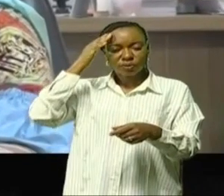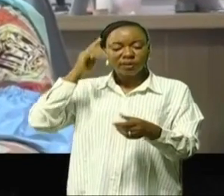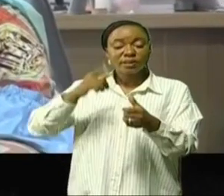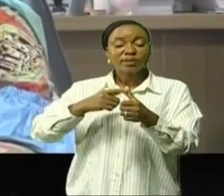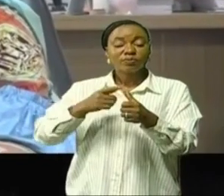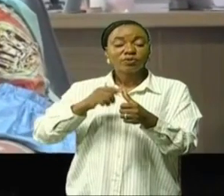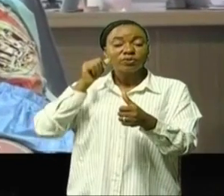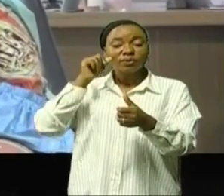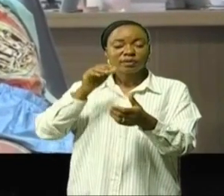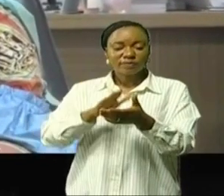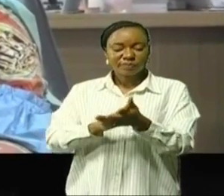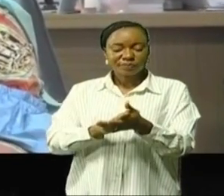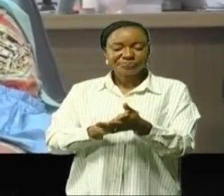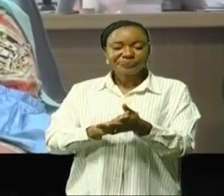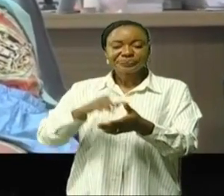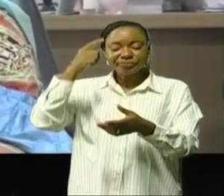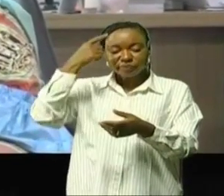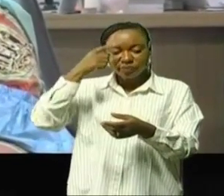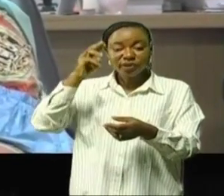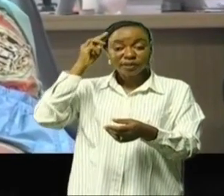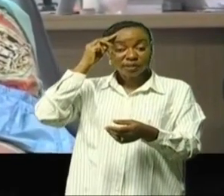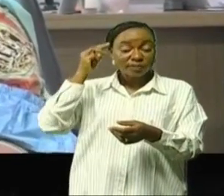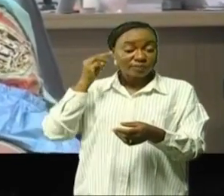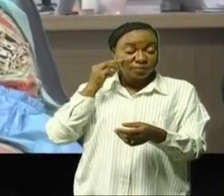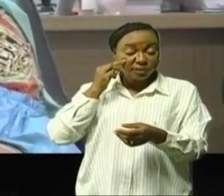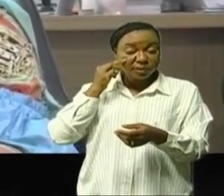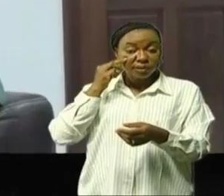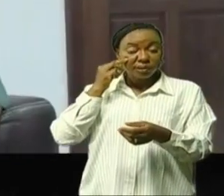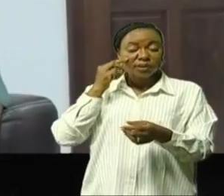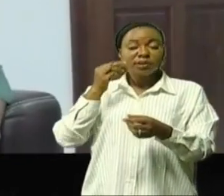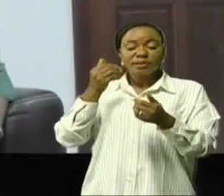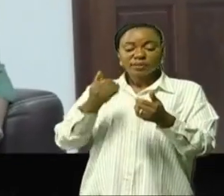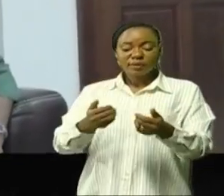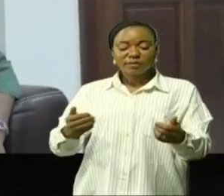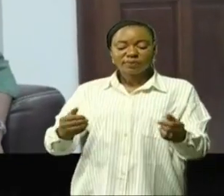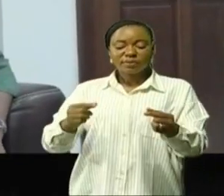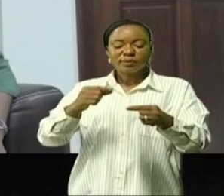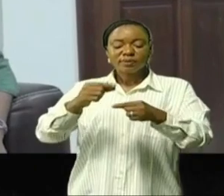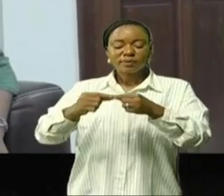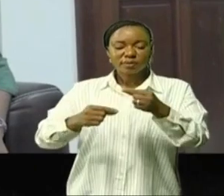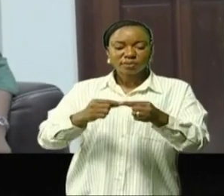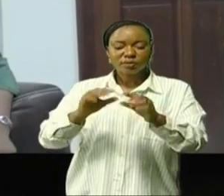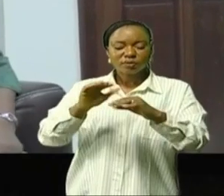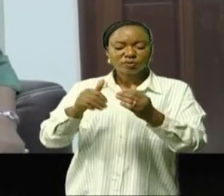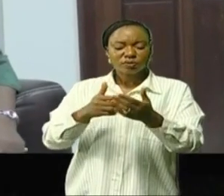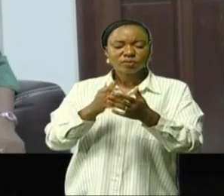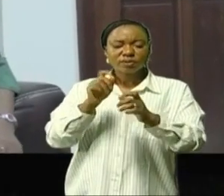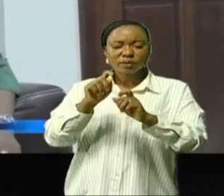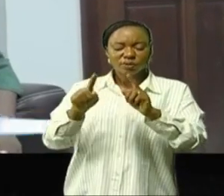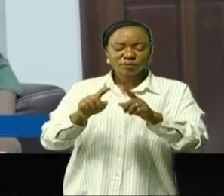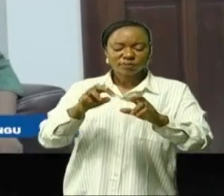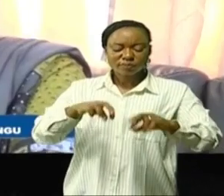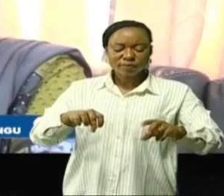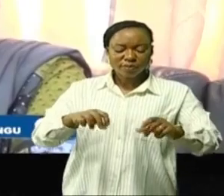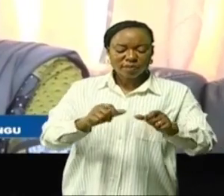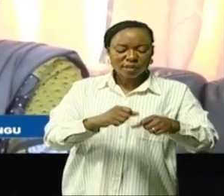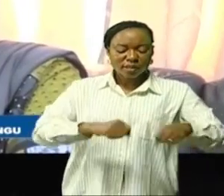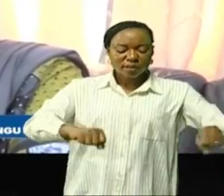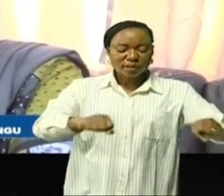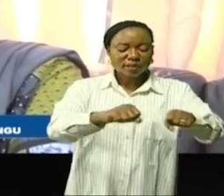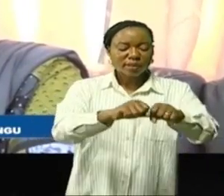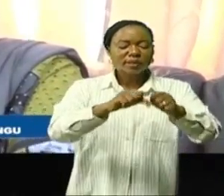premier Pour la ministre du genre Enfants et Familles Gisèle Naya toutes ces questions seront traitées dans un cadre